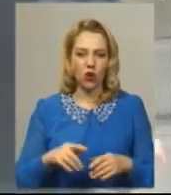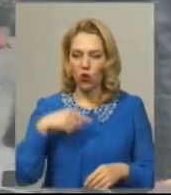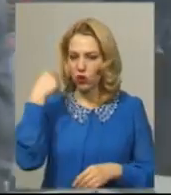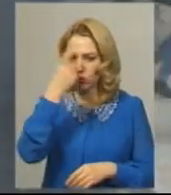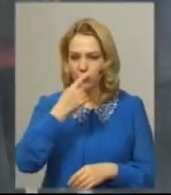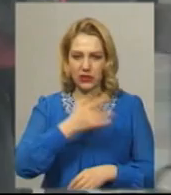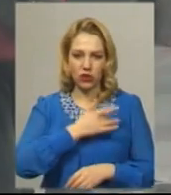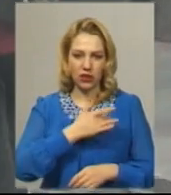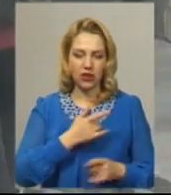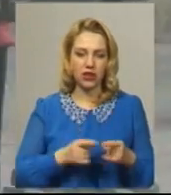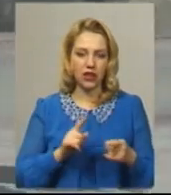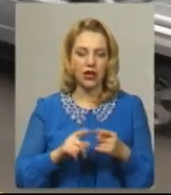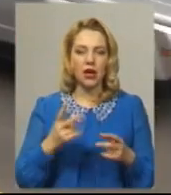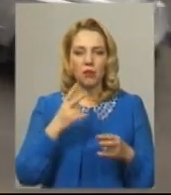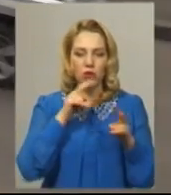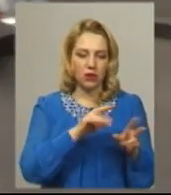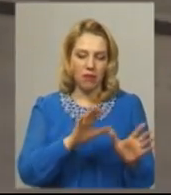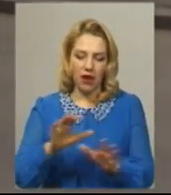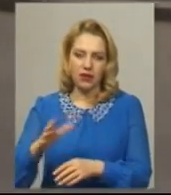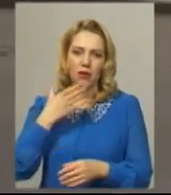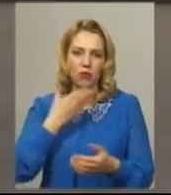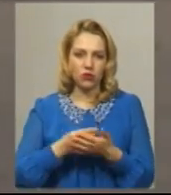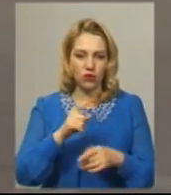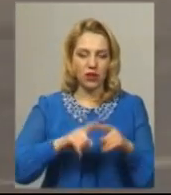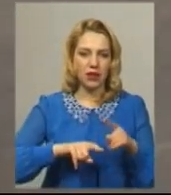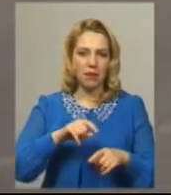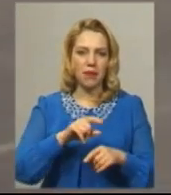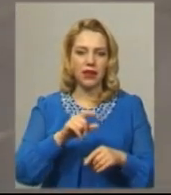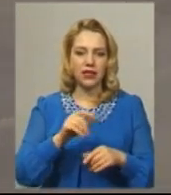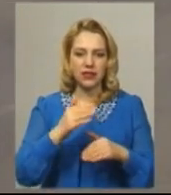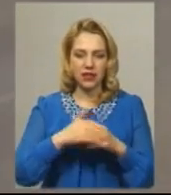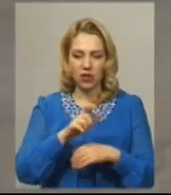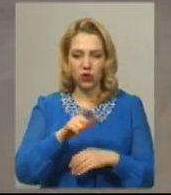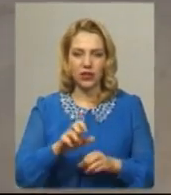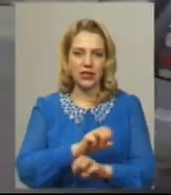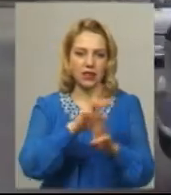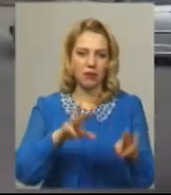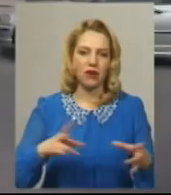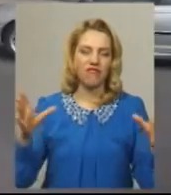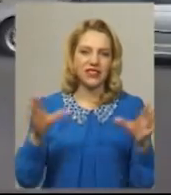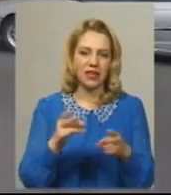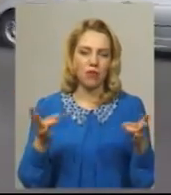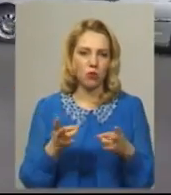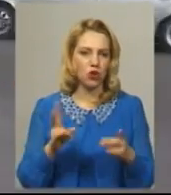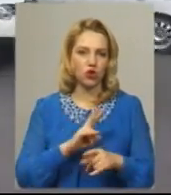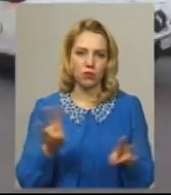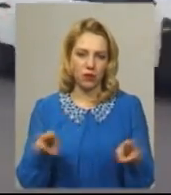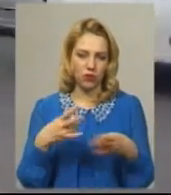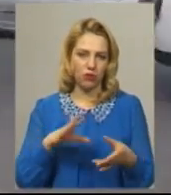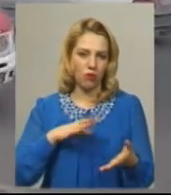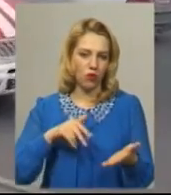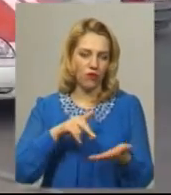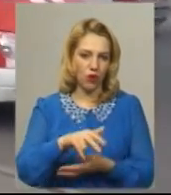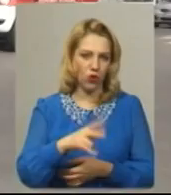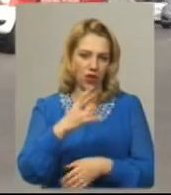Подбати про близьких та рідних людей літнього віку, забезпечивши їх усім необхідним, аби їм не довелось виходити